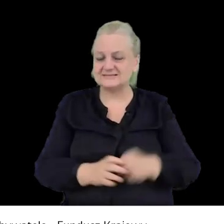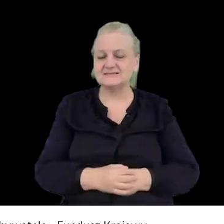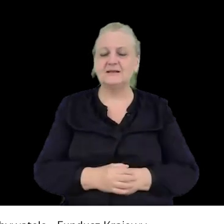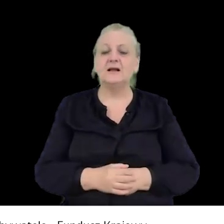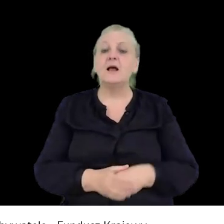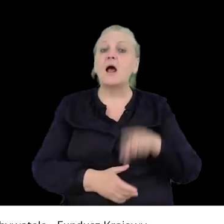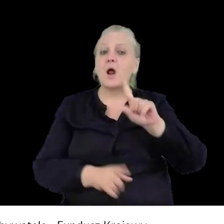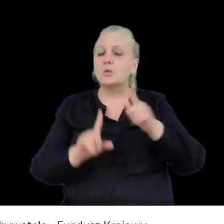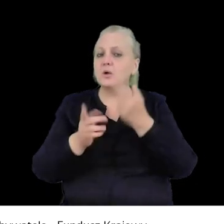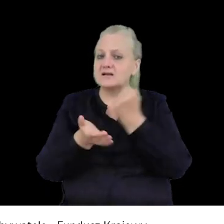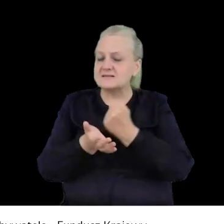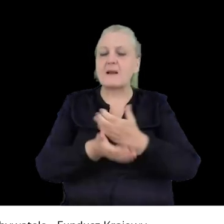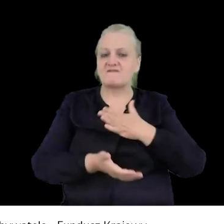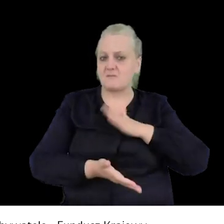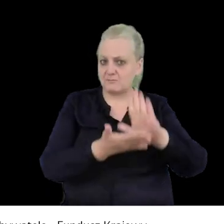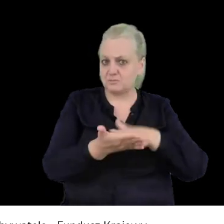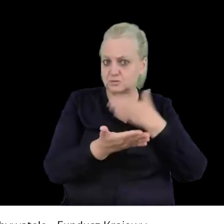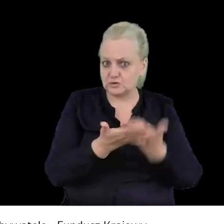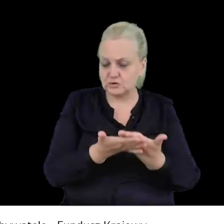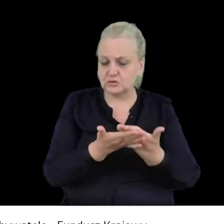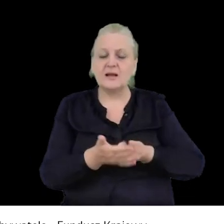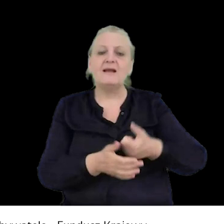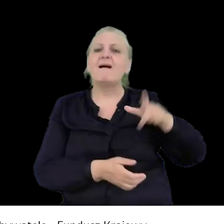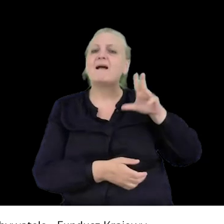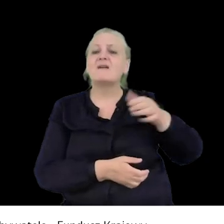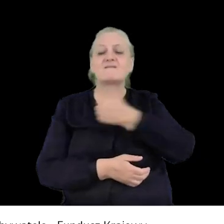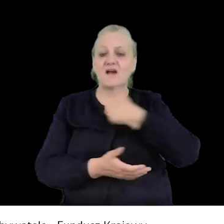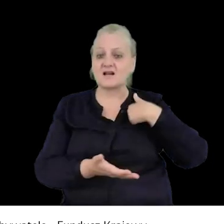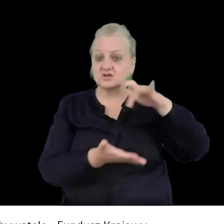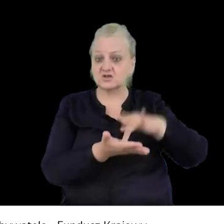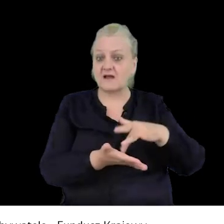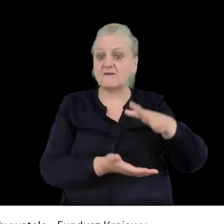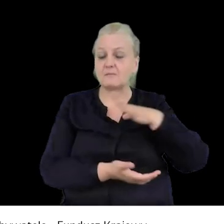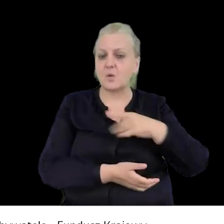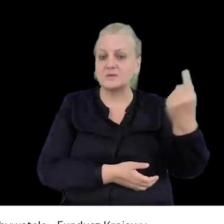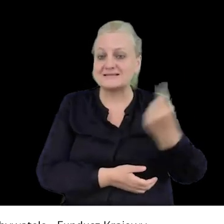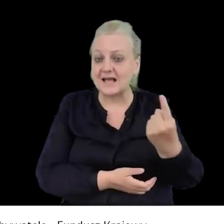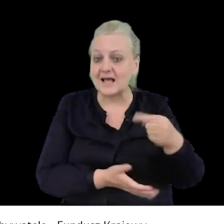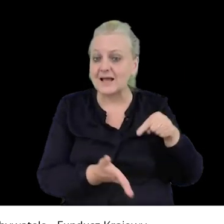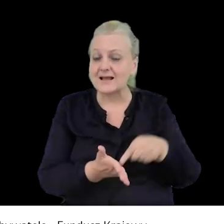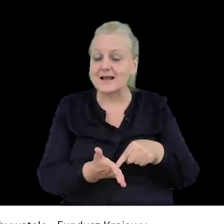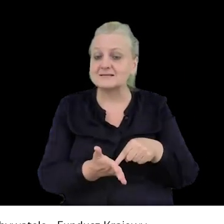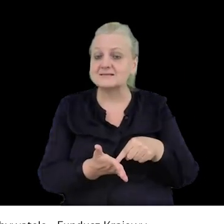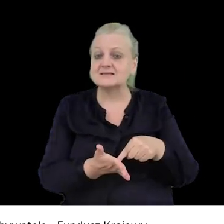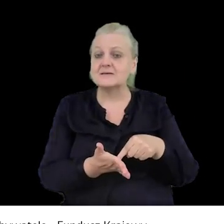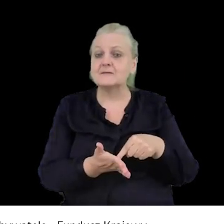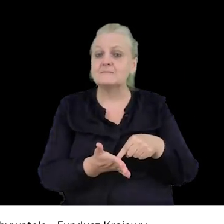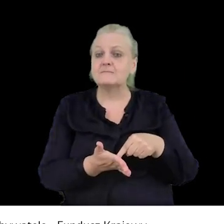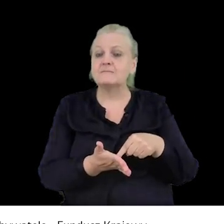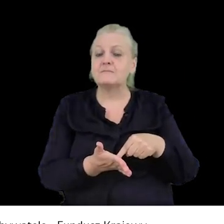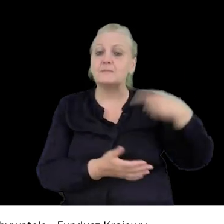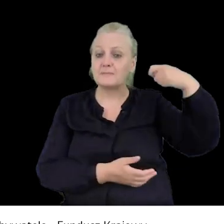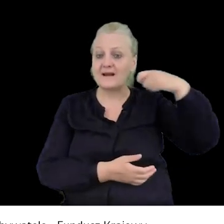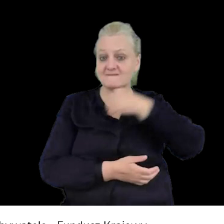Ale z drugiej strony też mamy przykład, gdzie kilka lat temu w Warszawie został zakazany przez prezydentkę